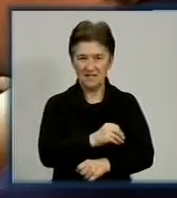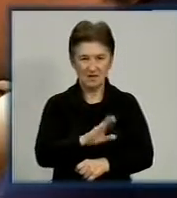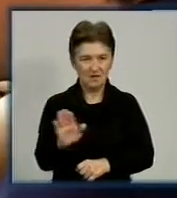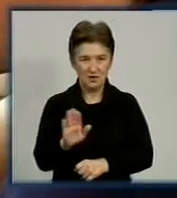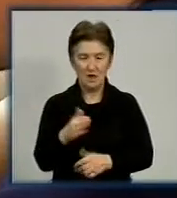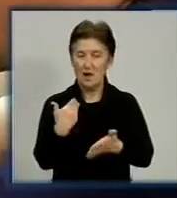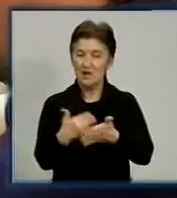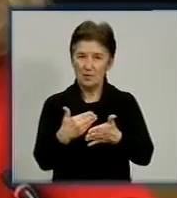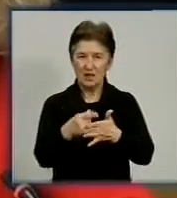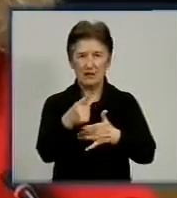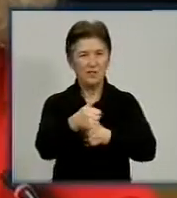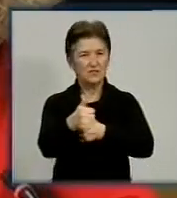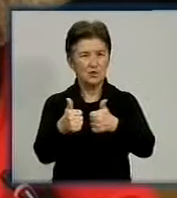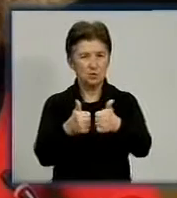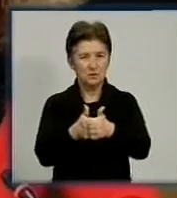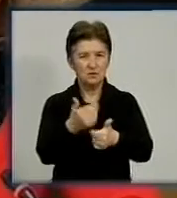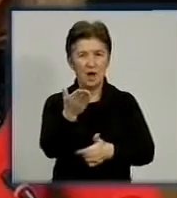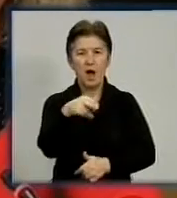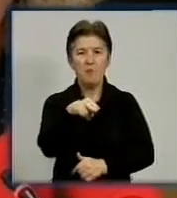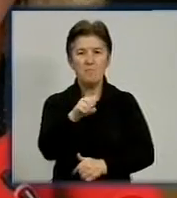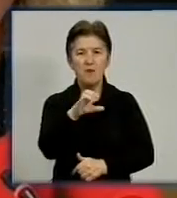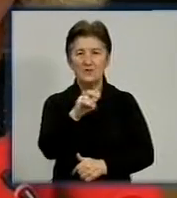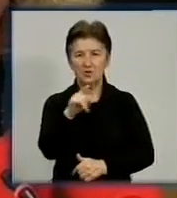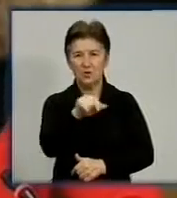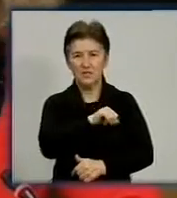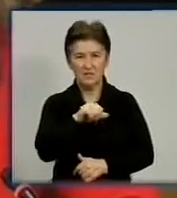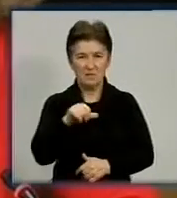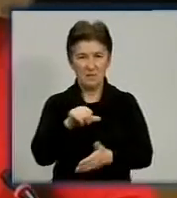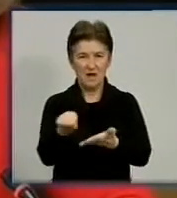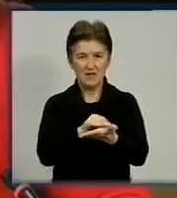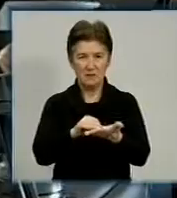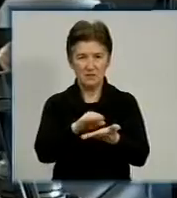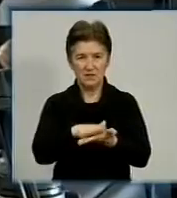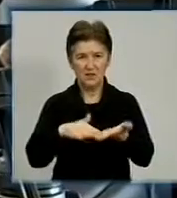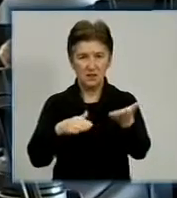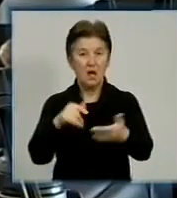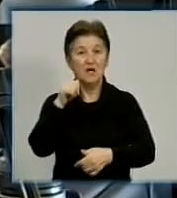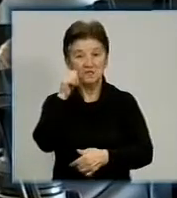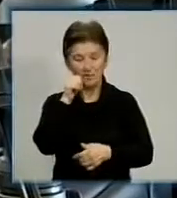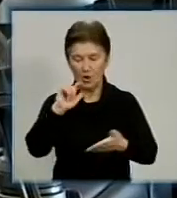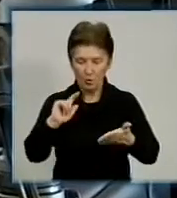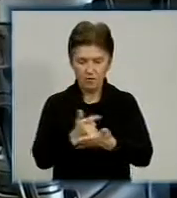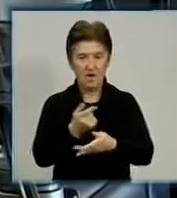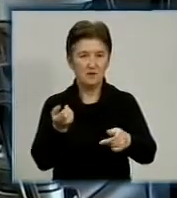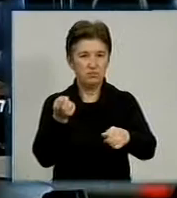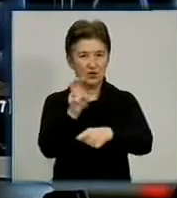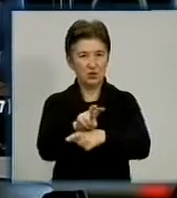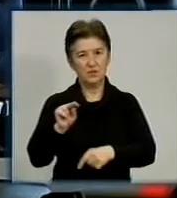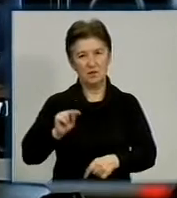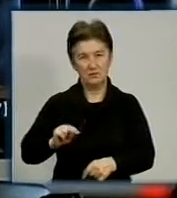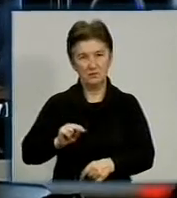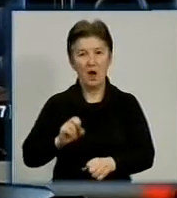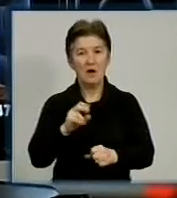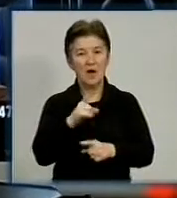владі. Наприклад, засупник голови ОДА Галина Пастух, яка написала заяву на звільнення, вже завтра знову вийде на роботу. Проте цього разу у якості